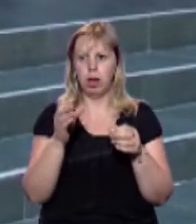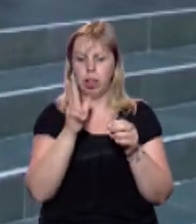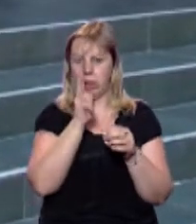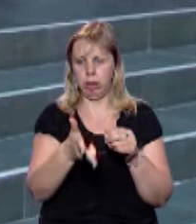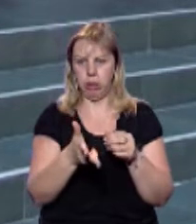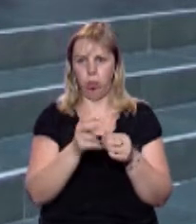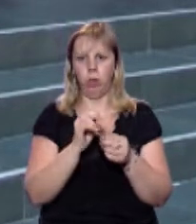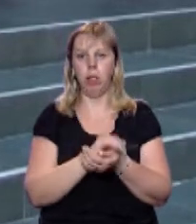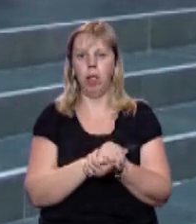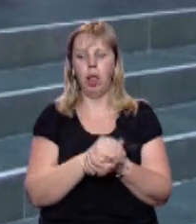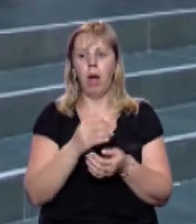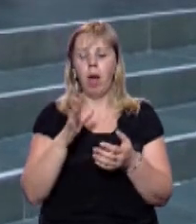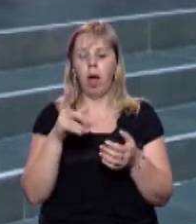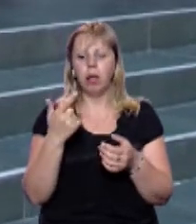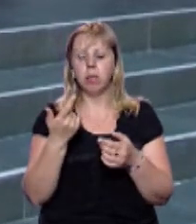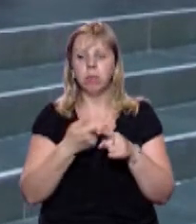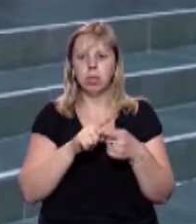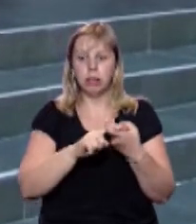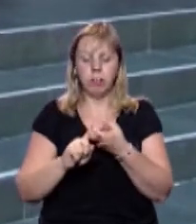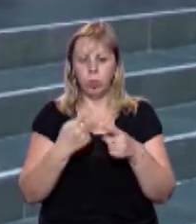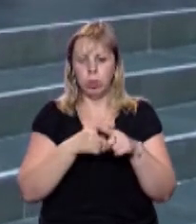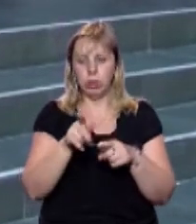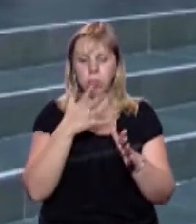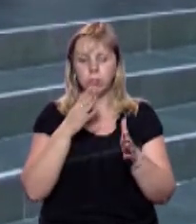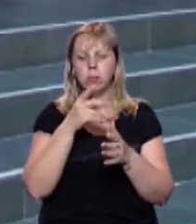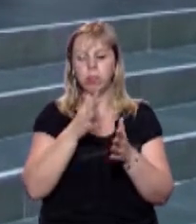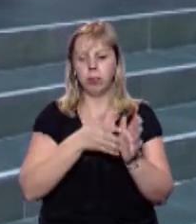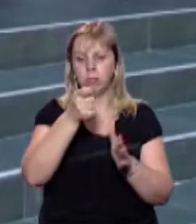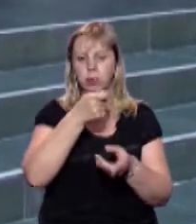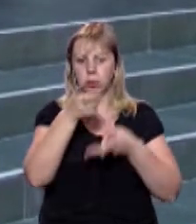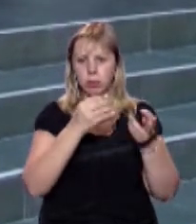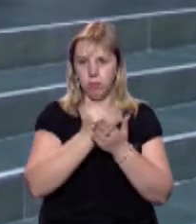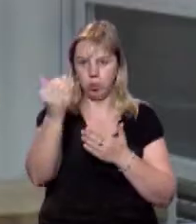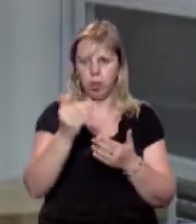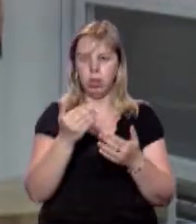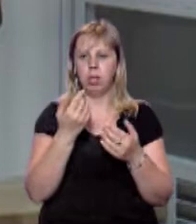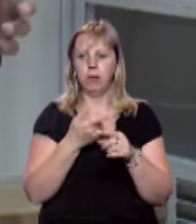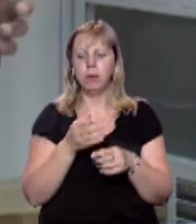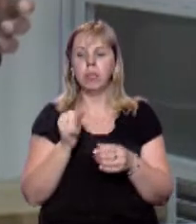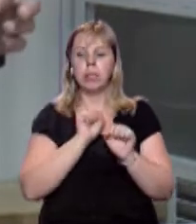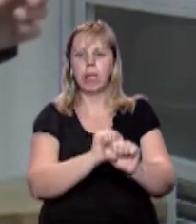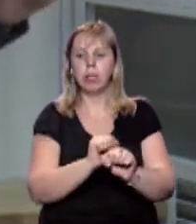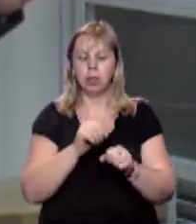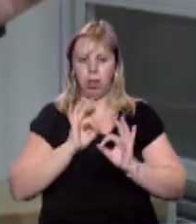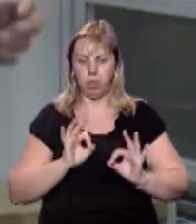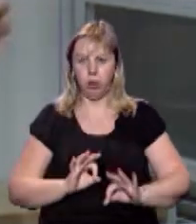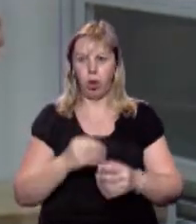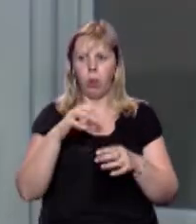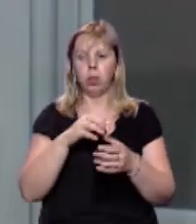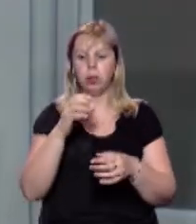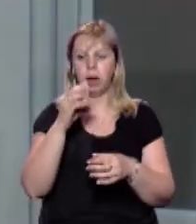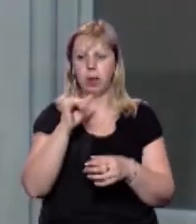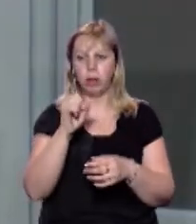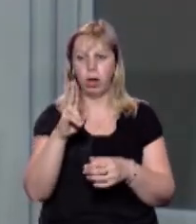на 3 роки. Власне, зв'язку з цим була подана апеляція на рішення суду першої інстанції. Захисник, як з голови Перчинської